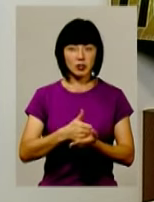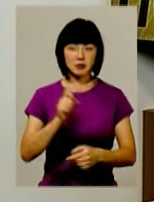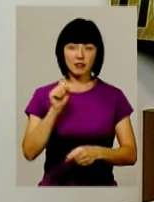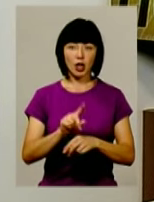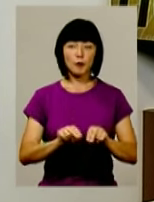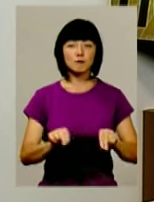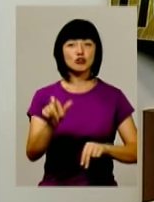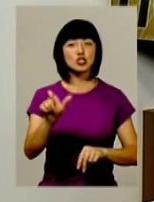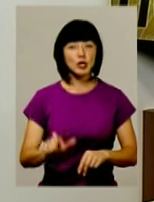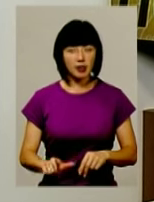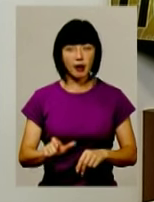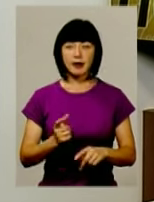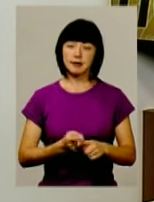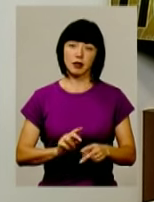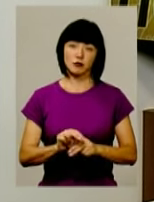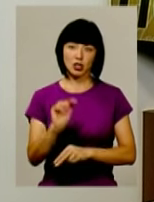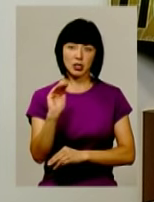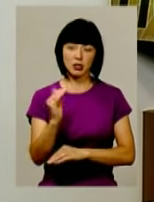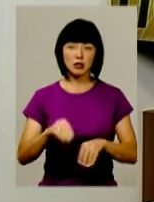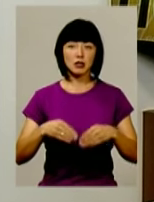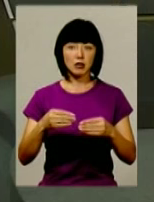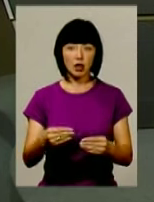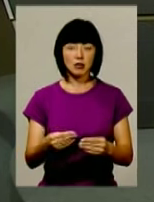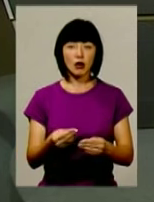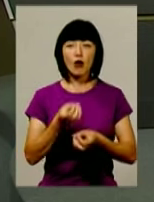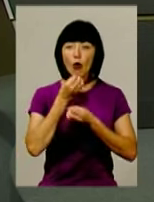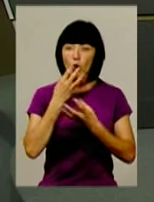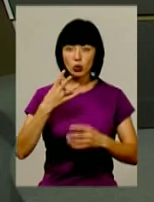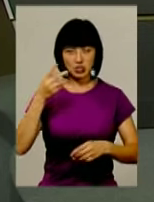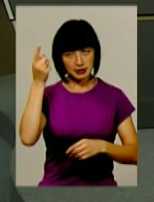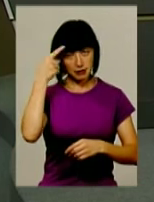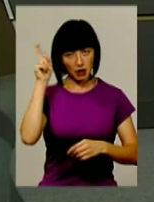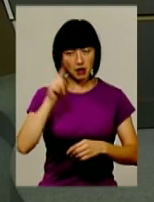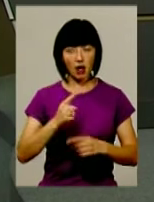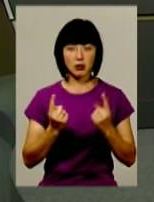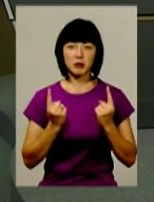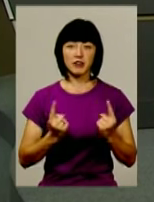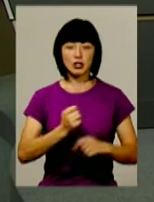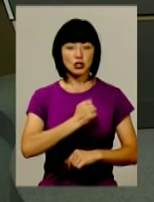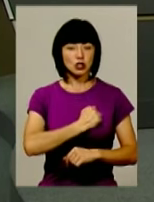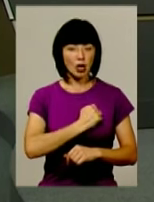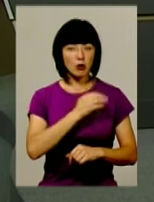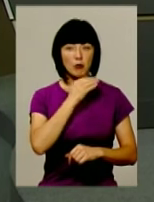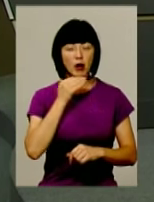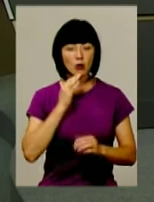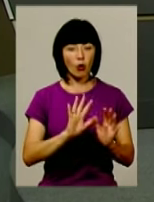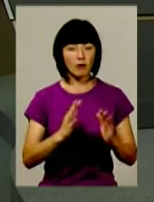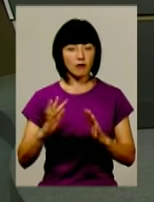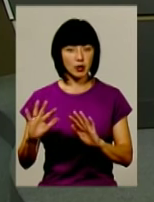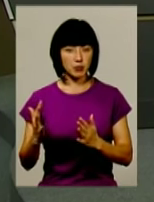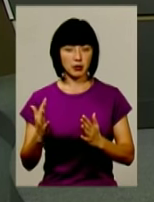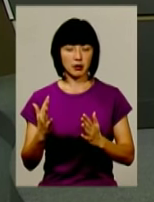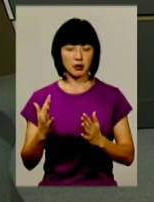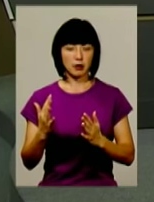вчителя це навчити дитину і дати їй глибокі знання. На превеликий жаль, у багатьох випадках, і навіть у